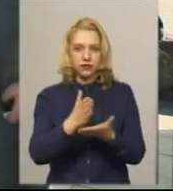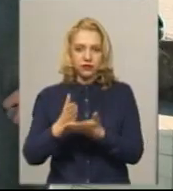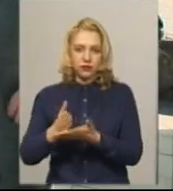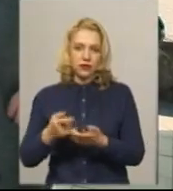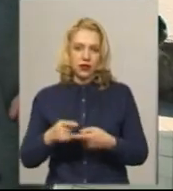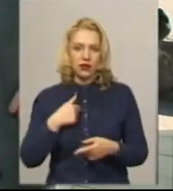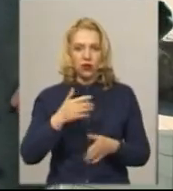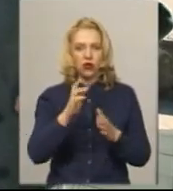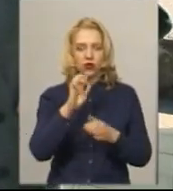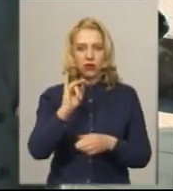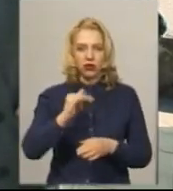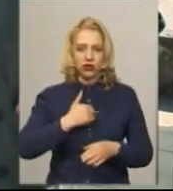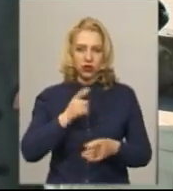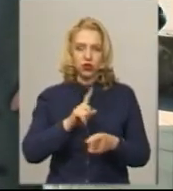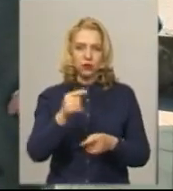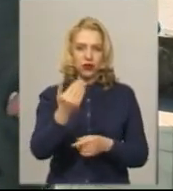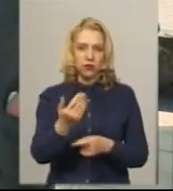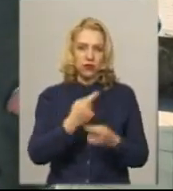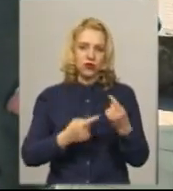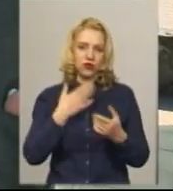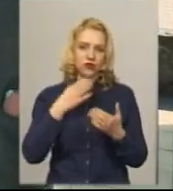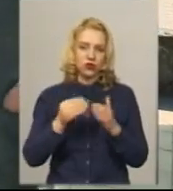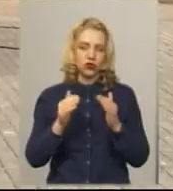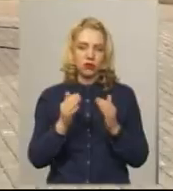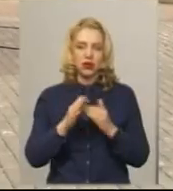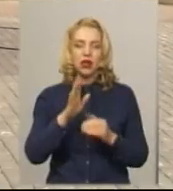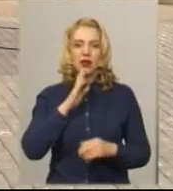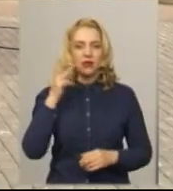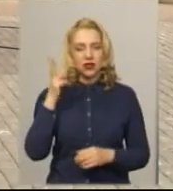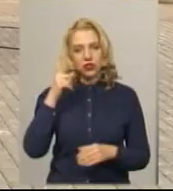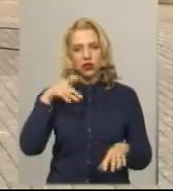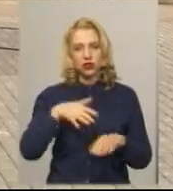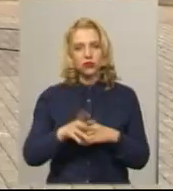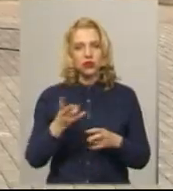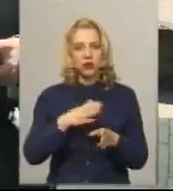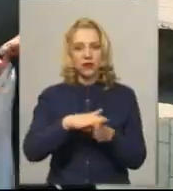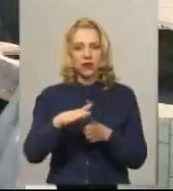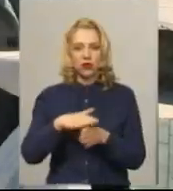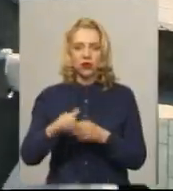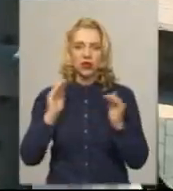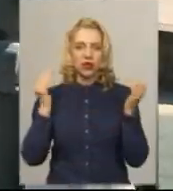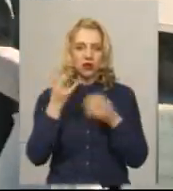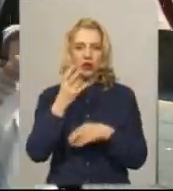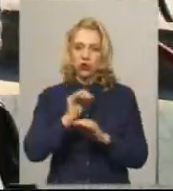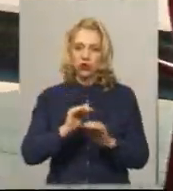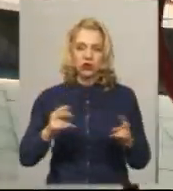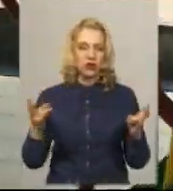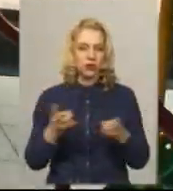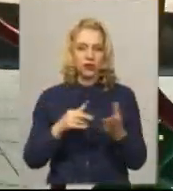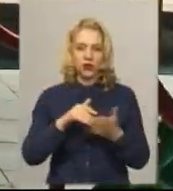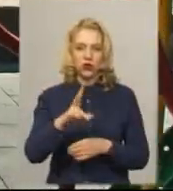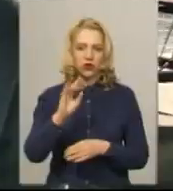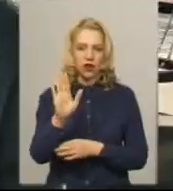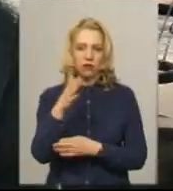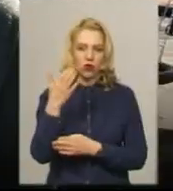і повернулися в ваші домівки. Хмельничанка Юлія каже, розуміє, що потрібно дотримуватись карантину, але дітям необхідно виходити на